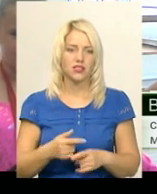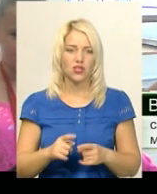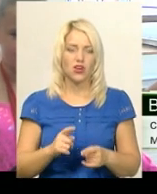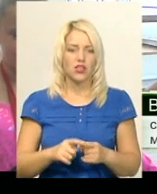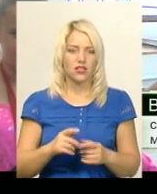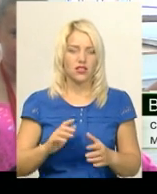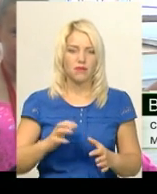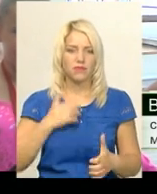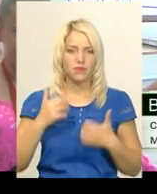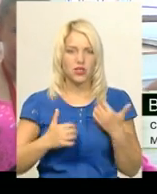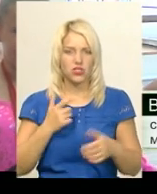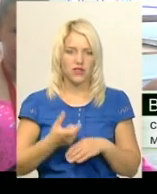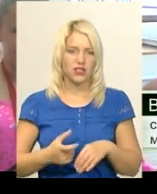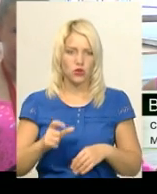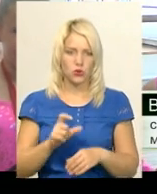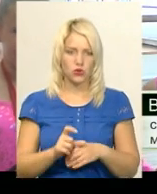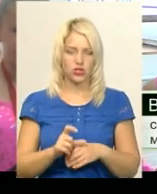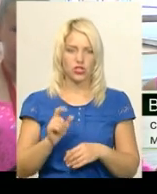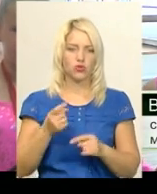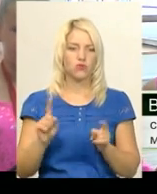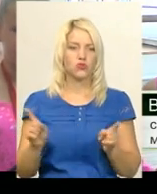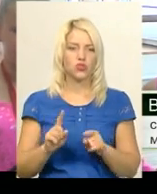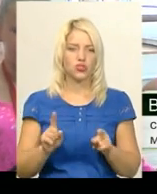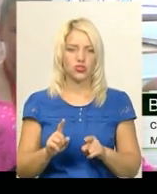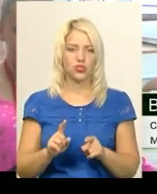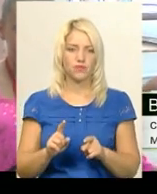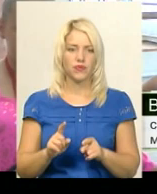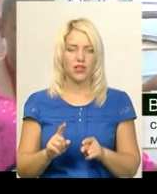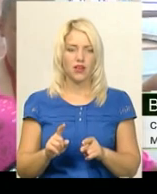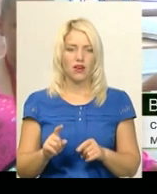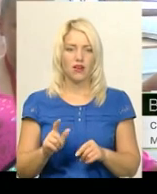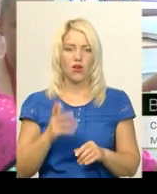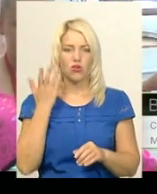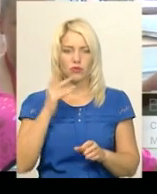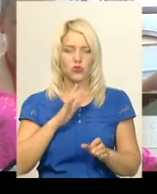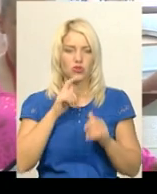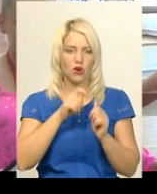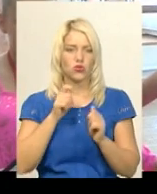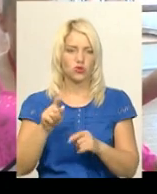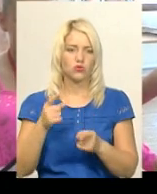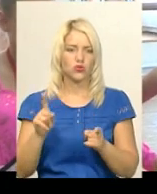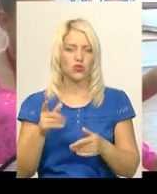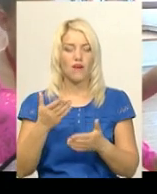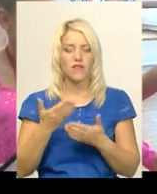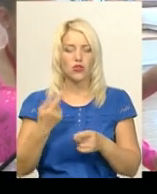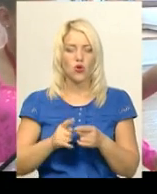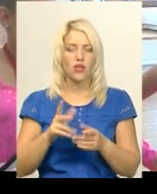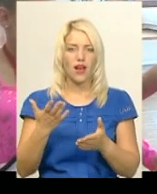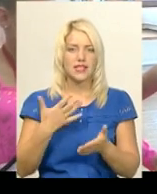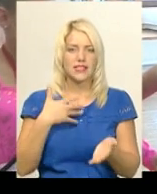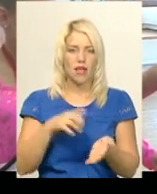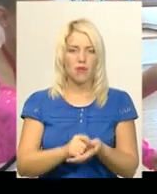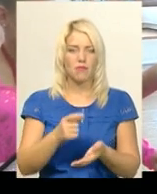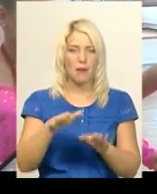зашкалював, і ми дуже переживали, особливо на нагородженнях. Тому що від того, яке ми місце